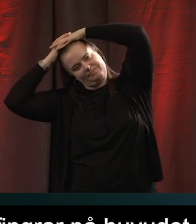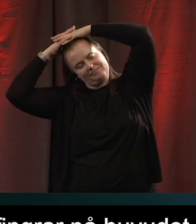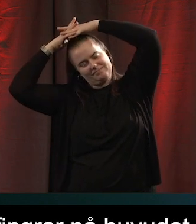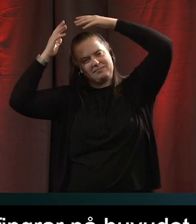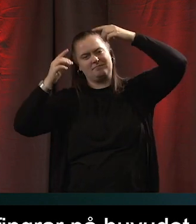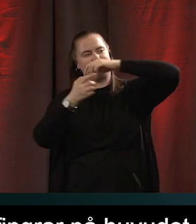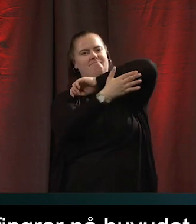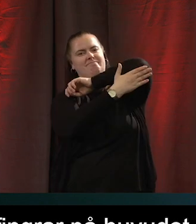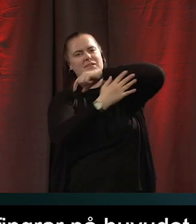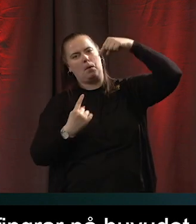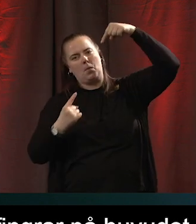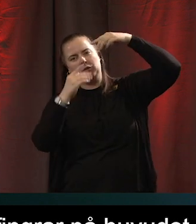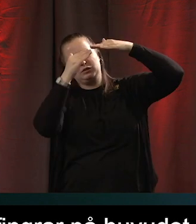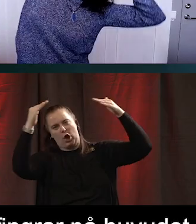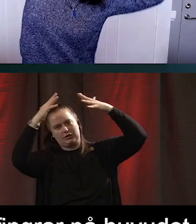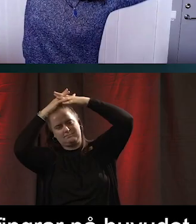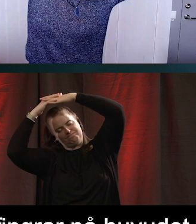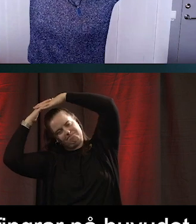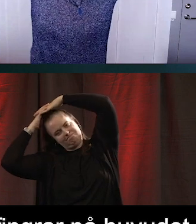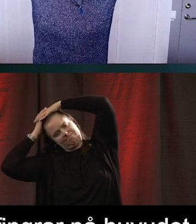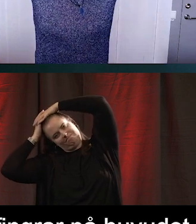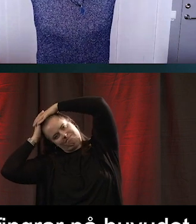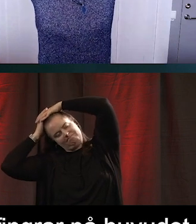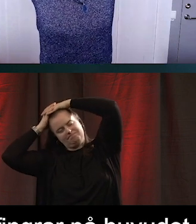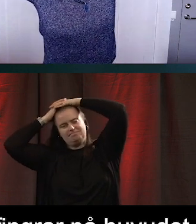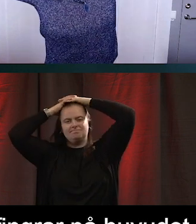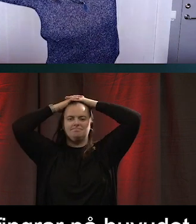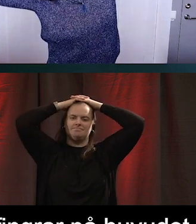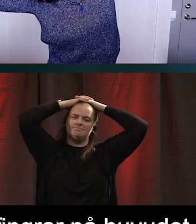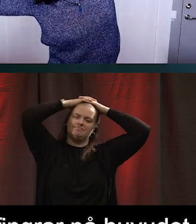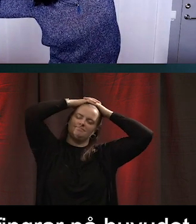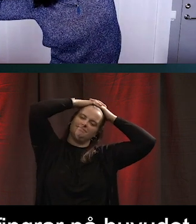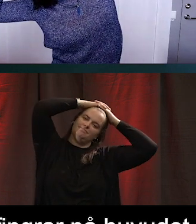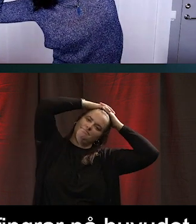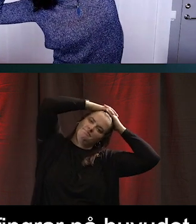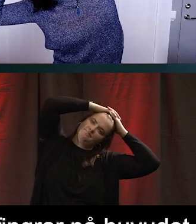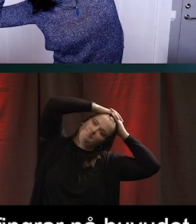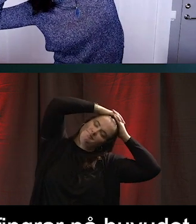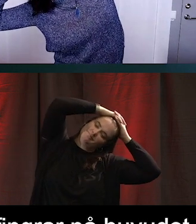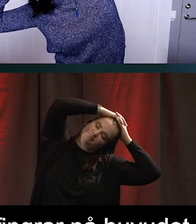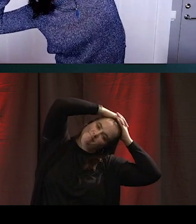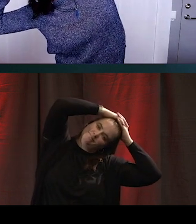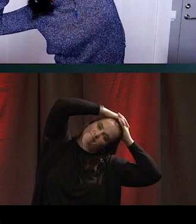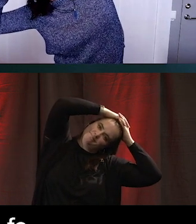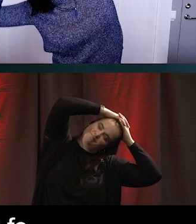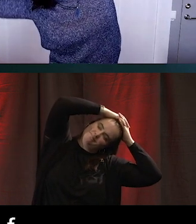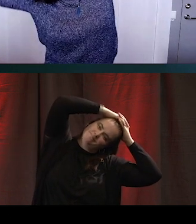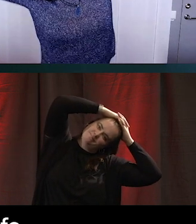taket så här så ni får en liten ostbågeform i revbenen. Så kommer vi tillbaka till mitten och gör samma på andra sidan, armbågen mot